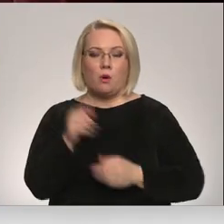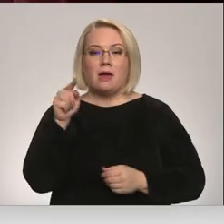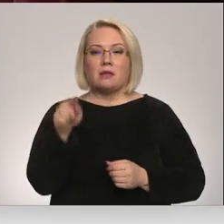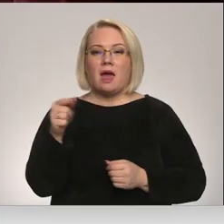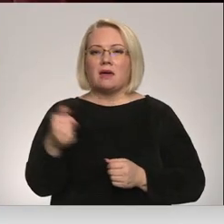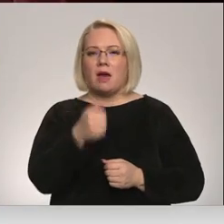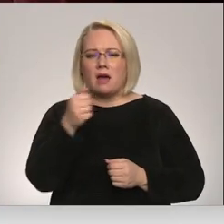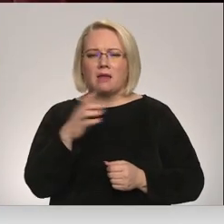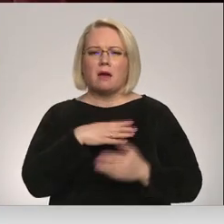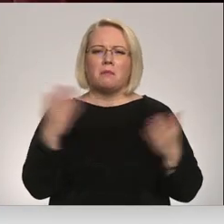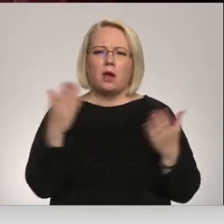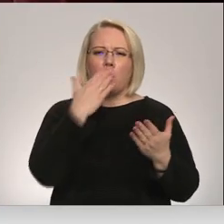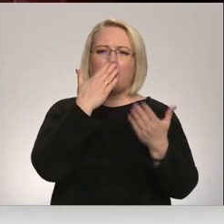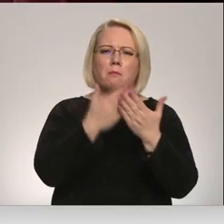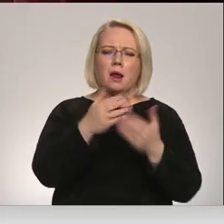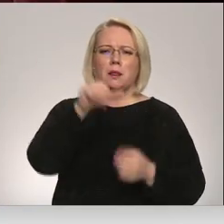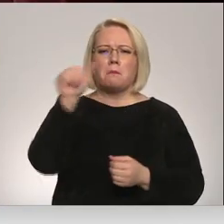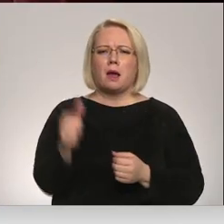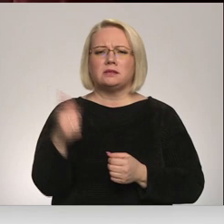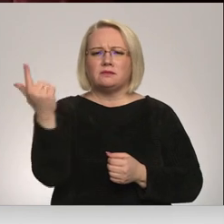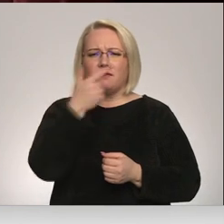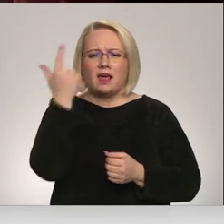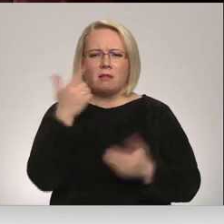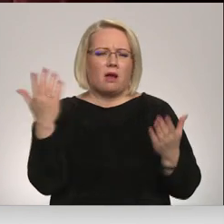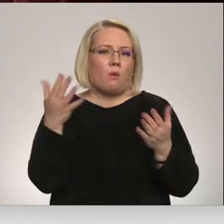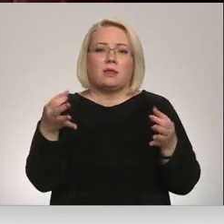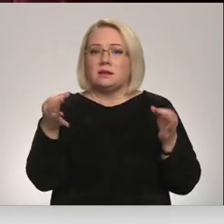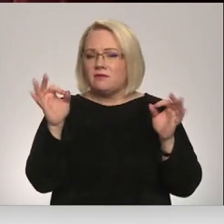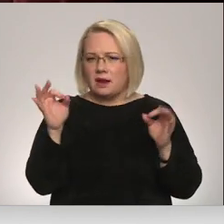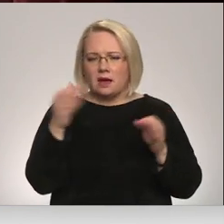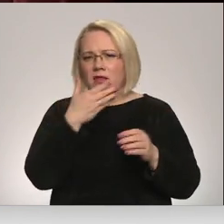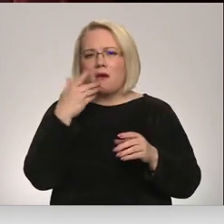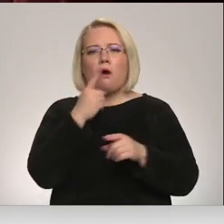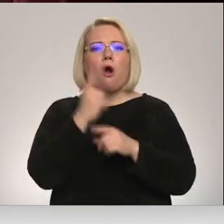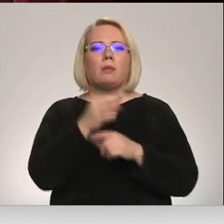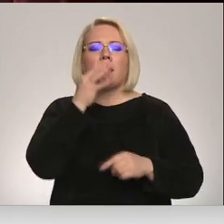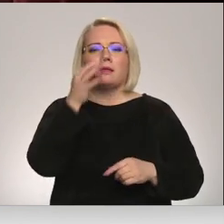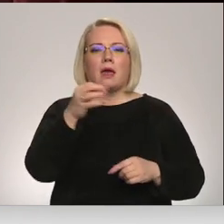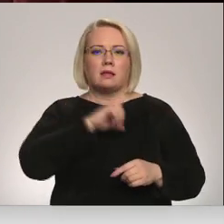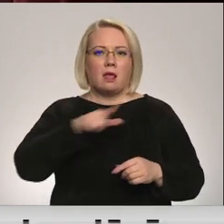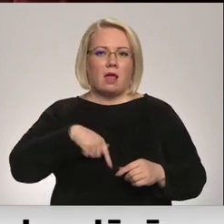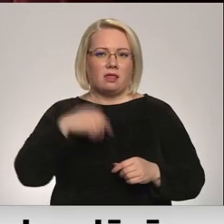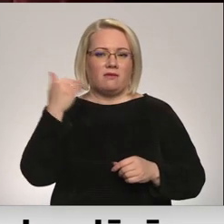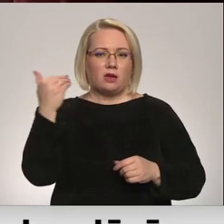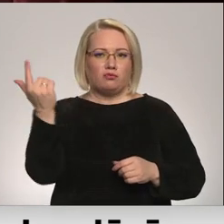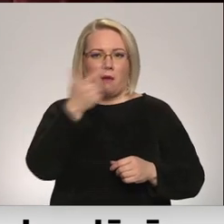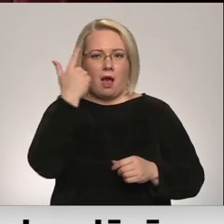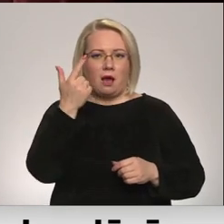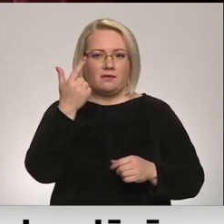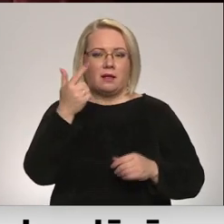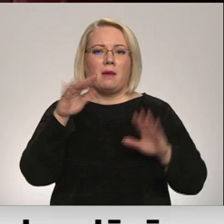ir bijis demonstrēta kaut kāda mākslas filma zīmīga, nav obligāti teikt, ka tā ir latviešu mākslas filma